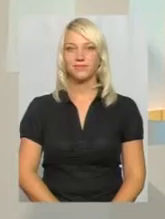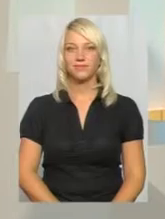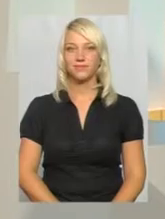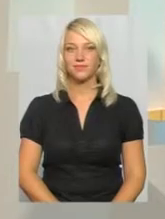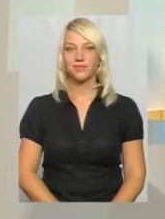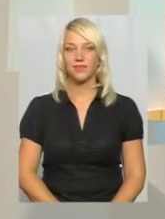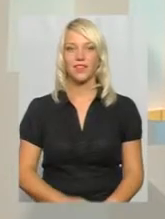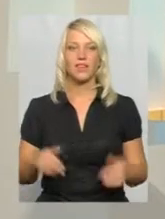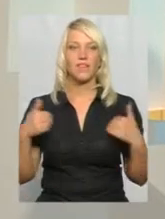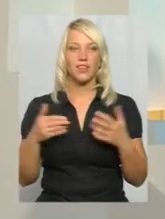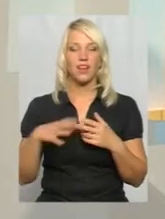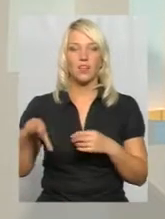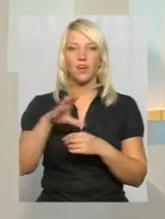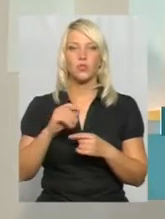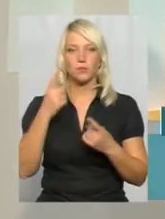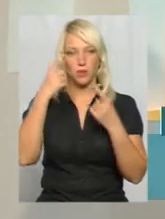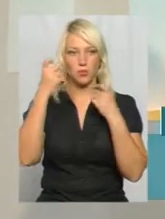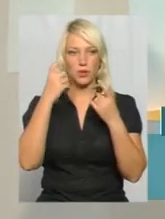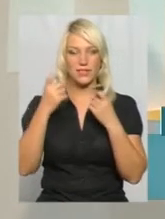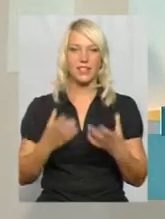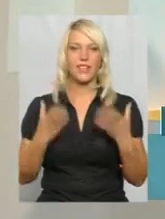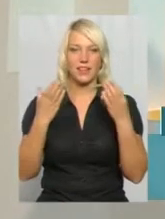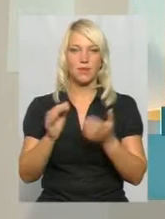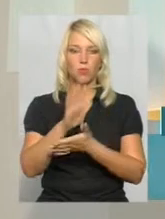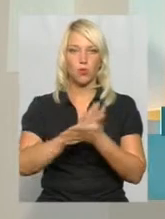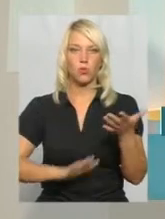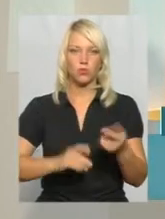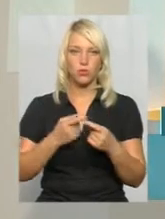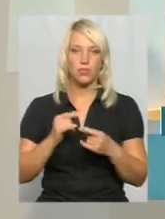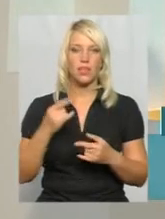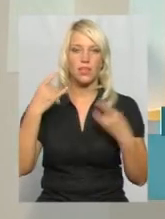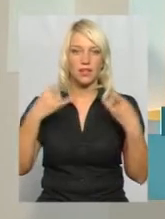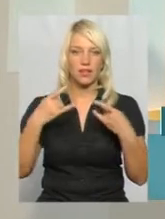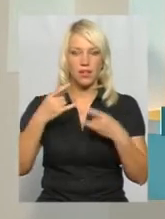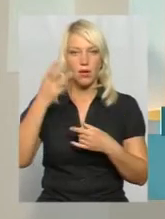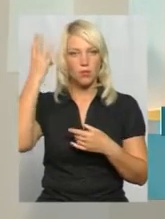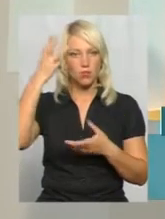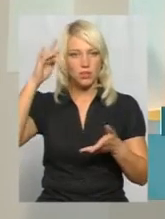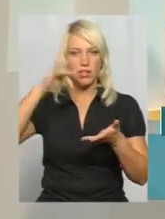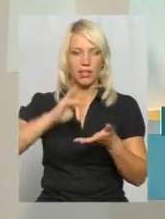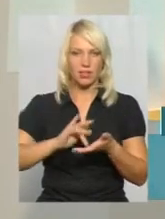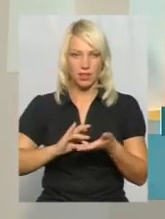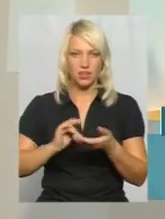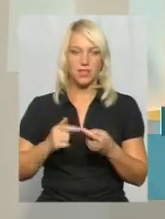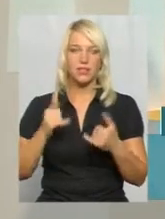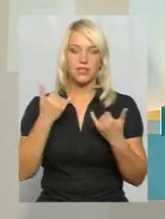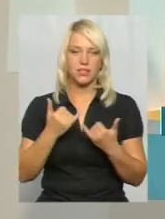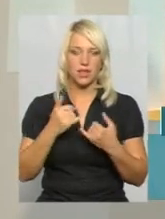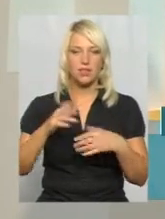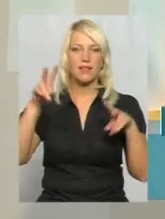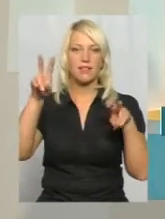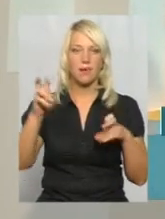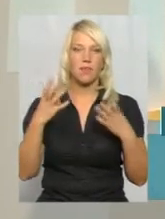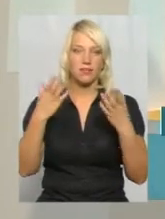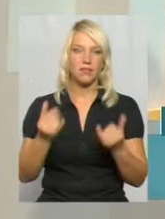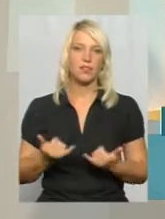Мої вітання усім. Інформаційний день продовжується на Суспільному і на Українському радіо Поділля Центр на часі тема дня.